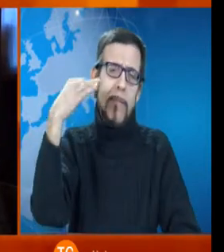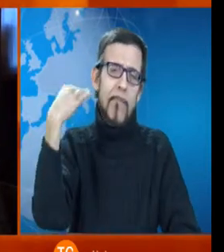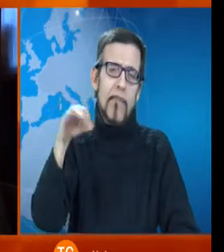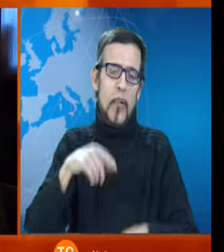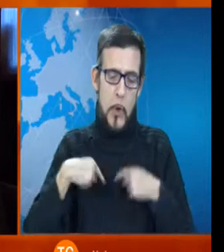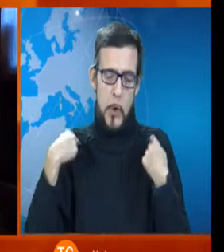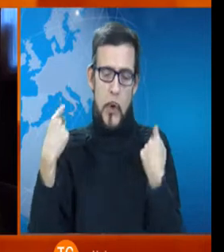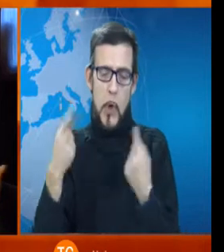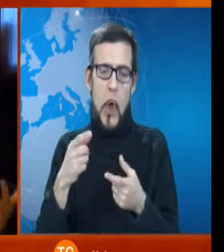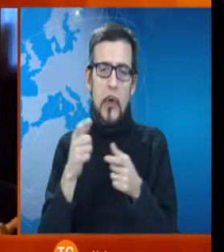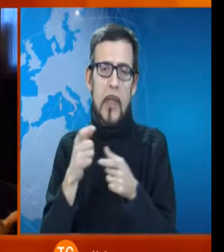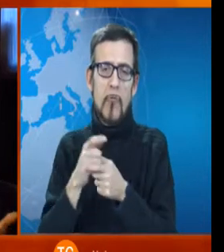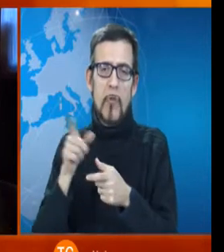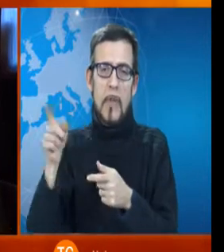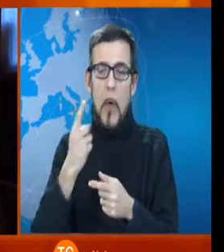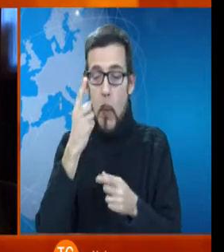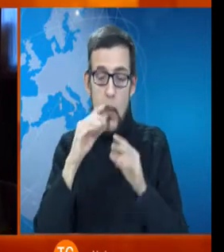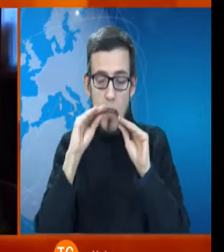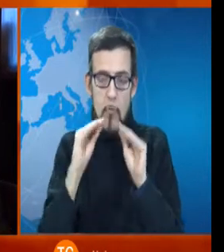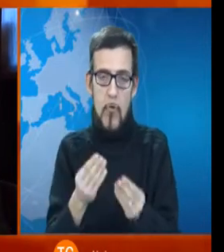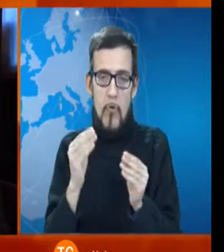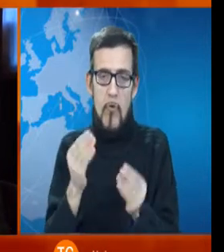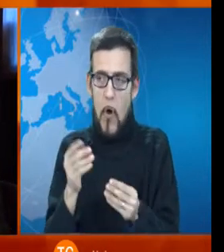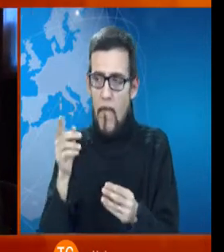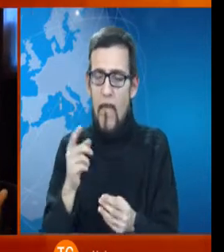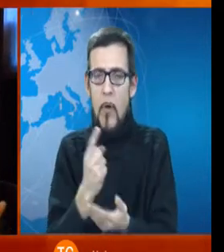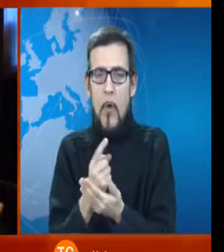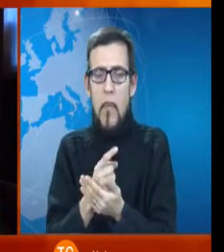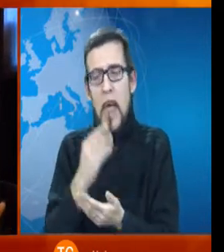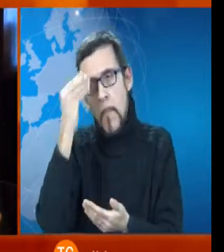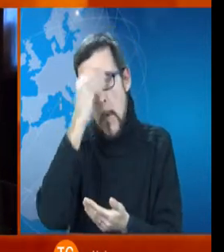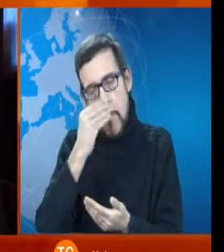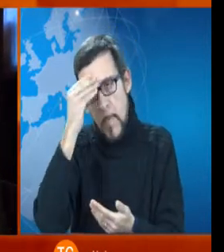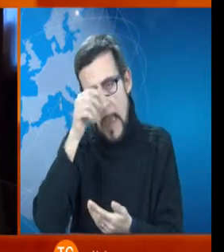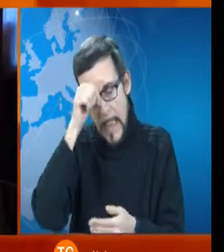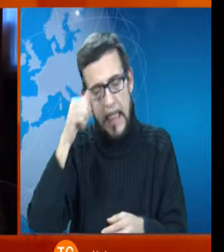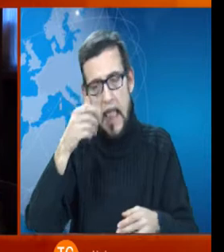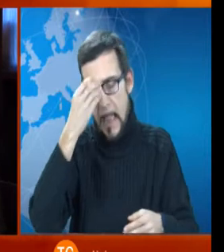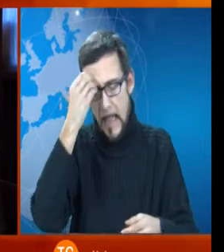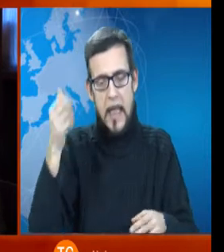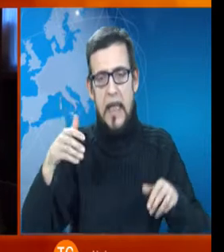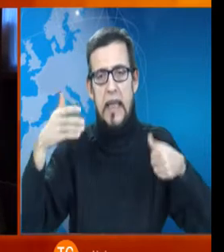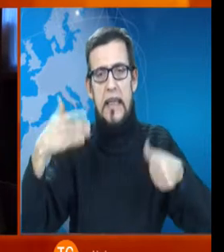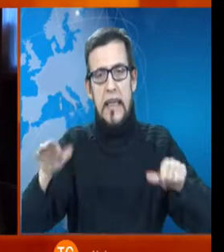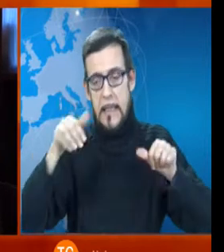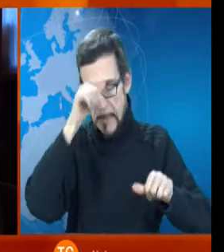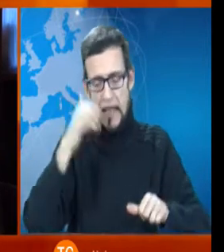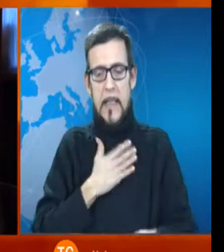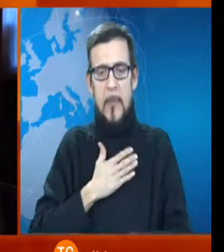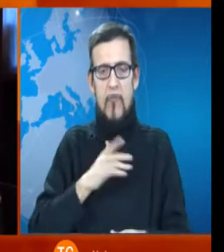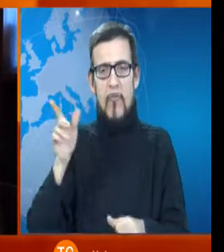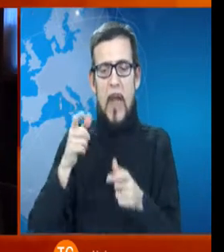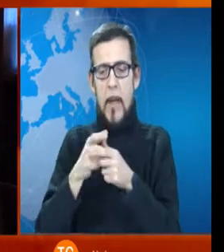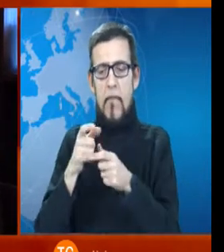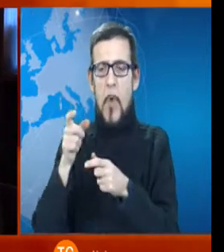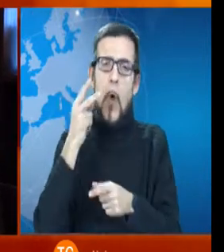ragazzo che dobbiamo immaginare a 16 anni nel porto cittadino che guarda il mare e si